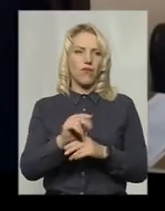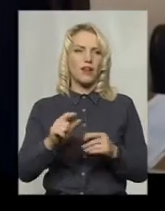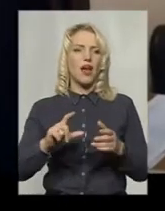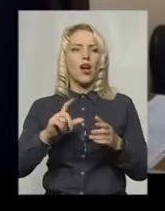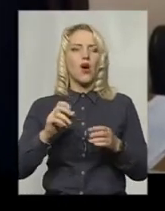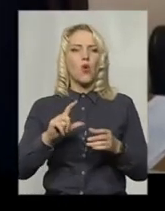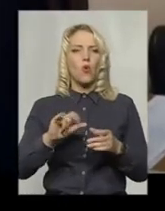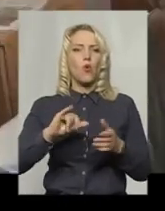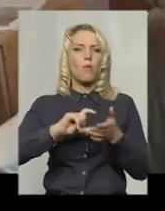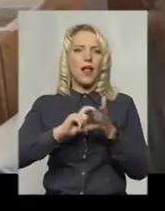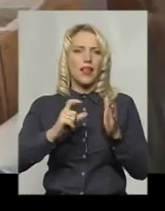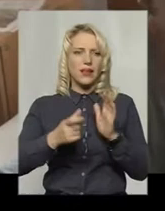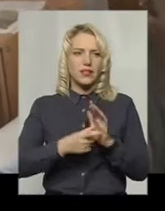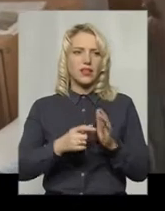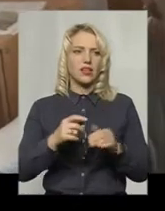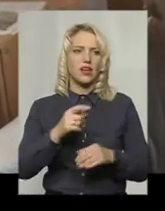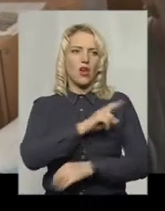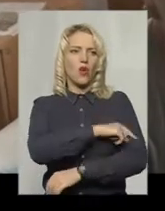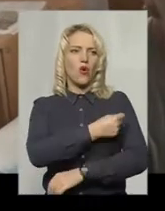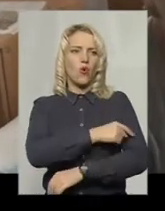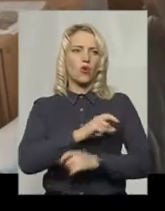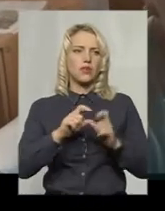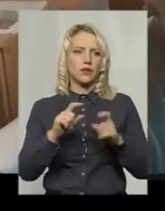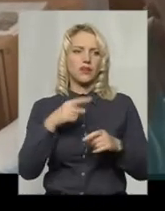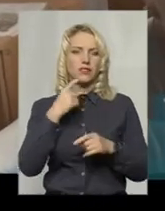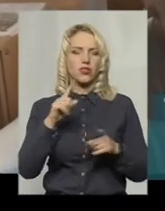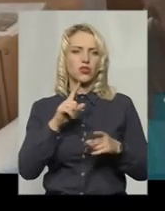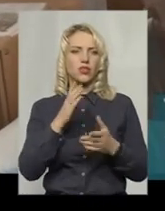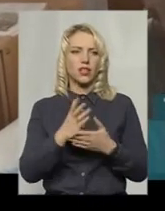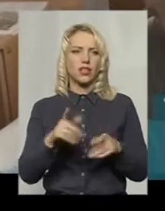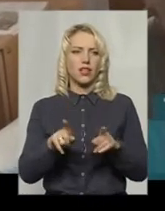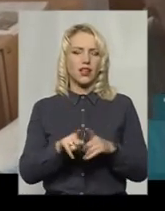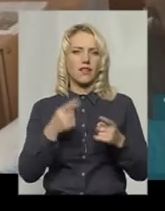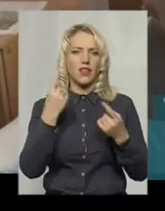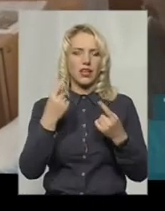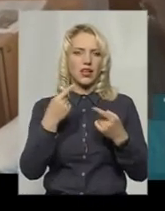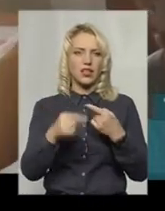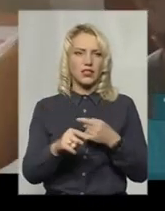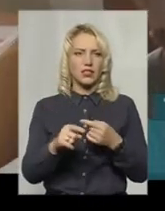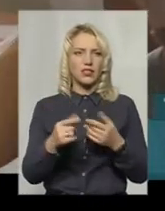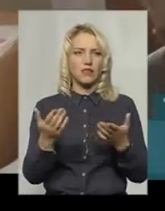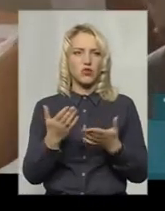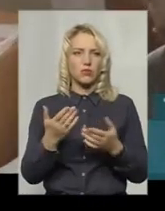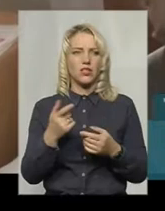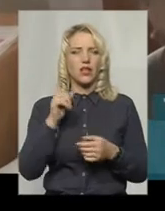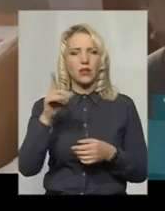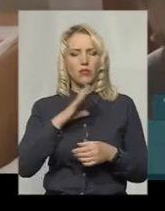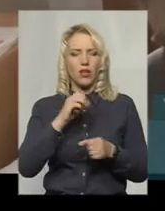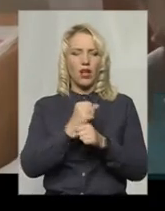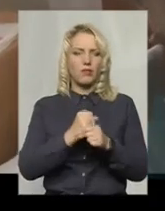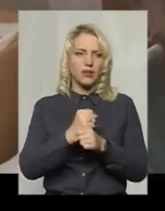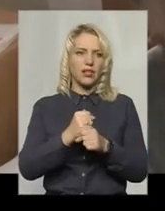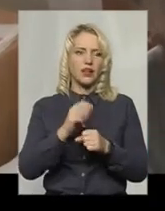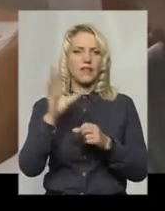госпіталю ветеранів війни. Я би не сказала, що є така велика різниця в чомусь. Там була аптека, було все.